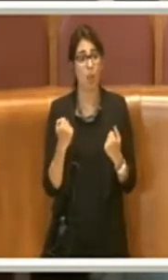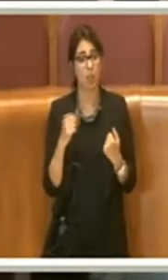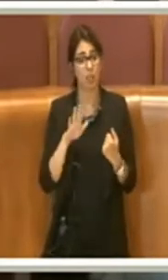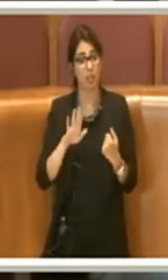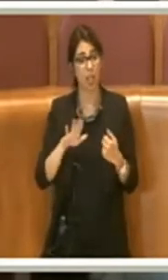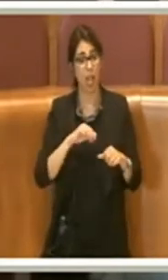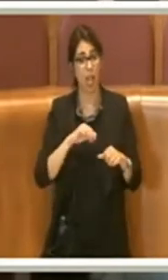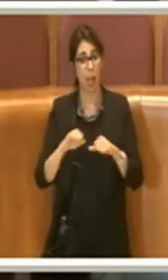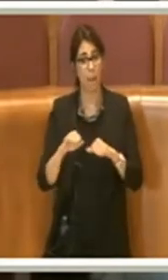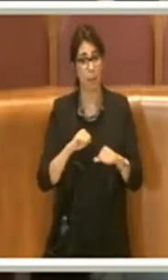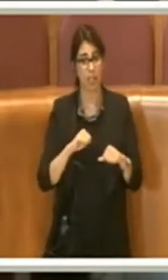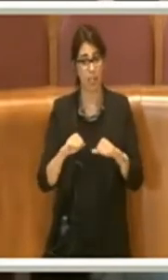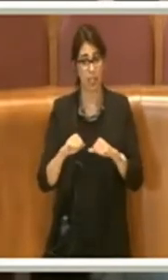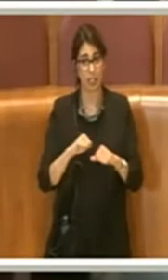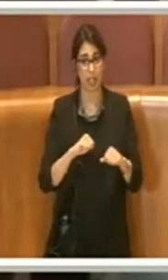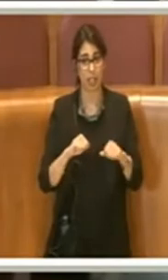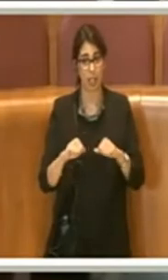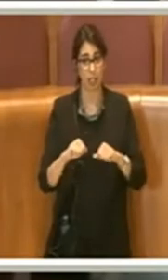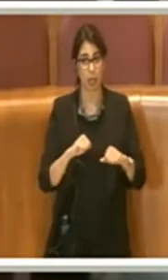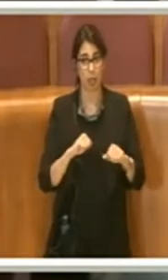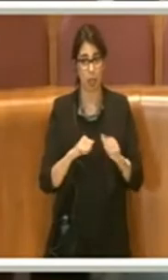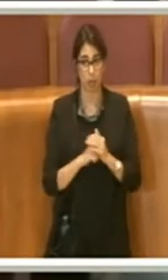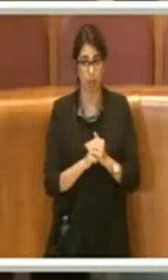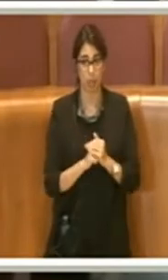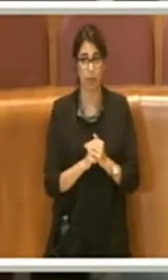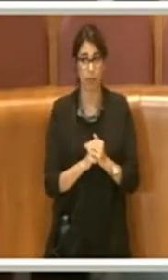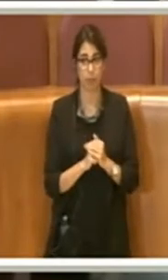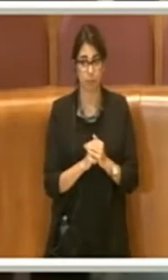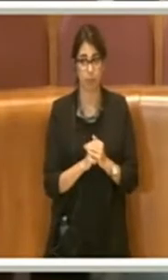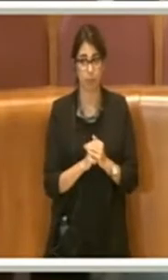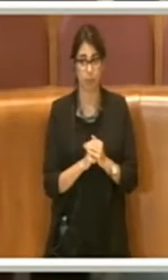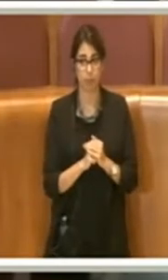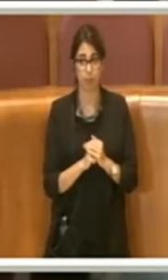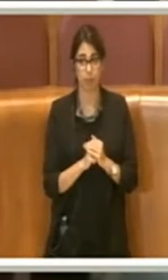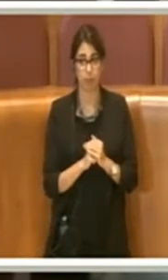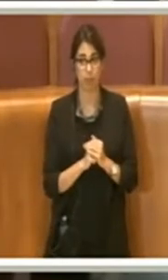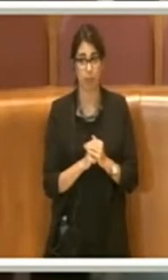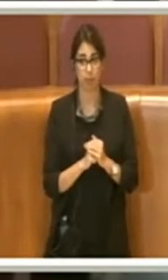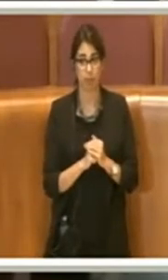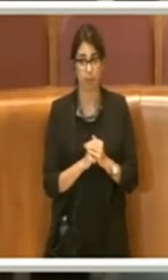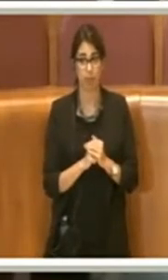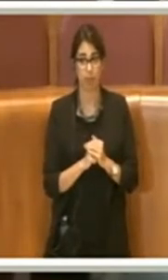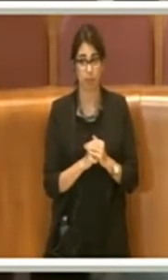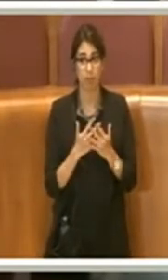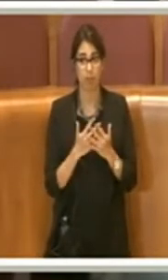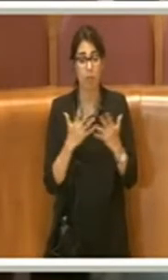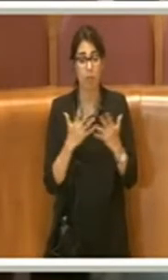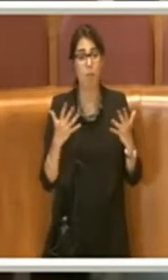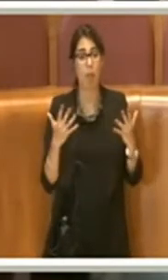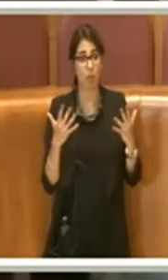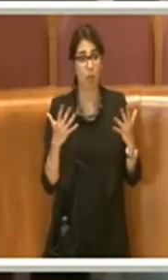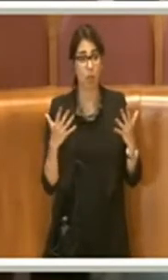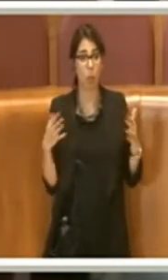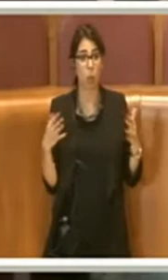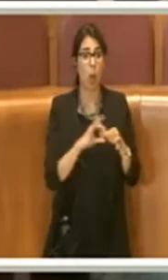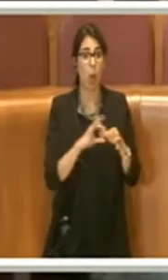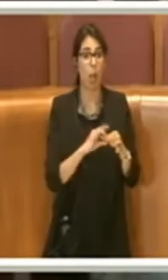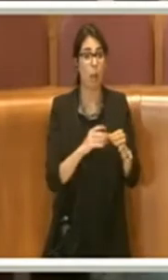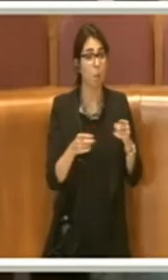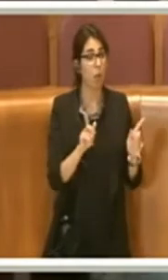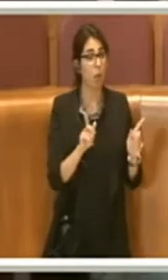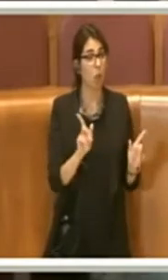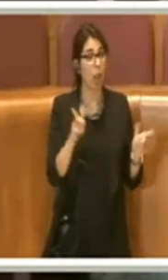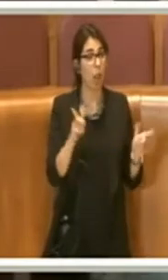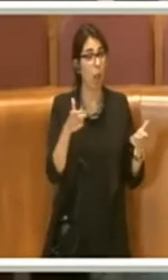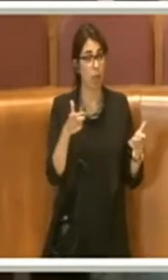soprattutto per quanto deriva dal periodo di lockdown che ha costretto